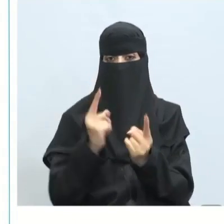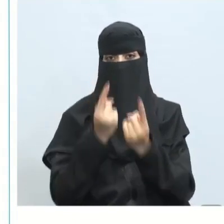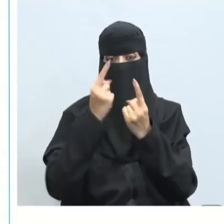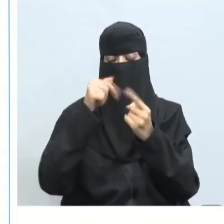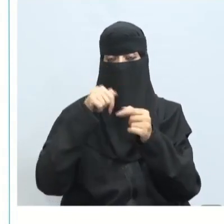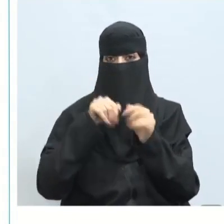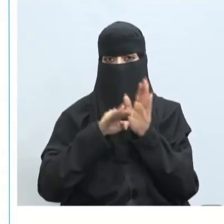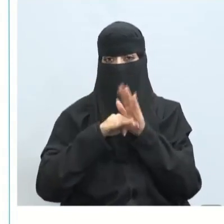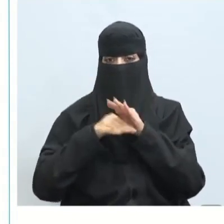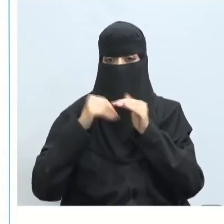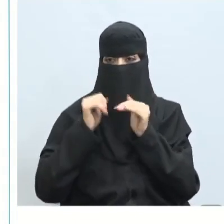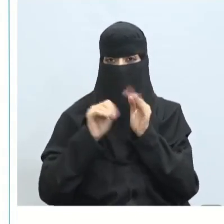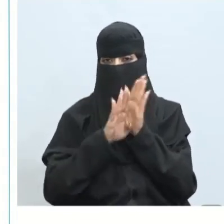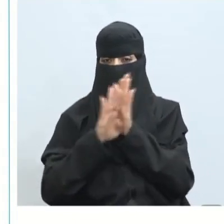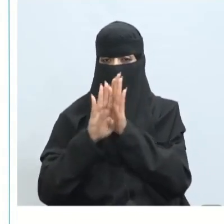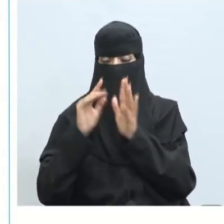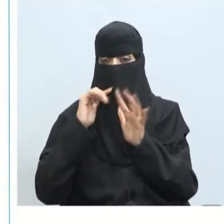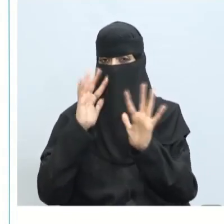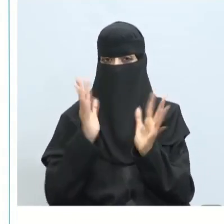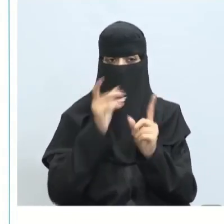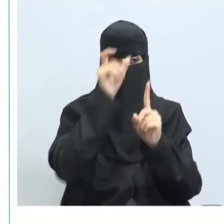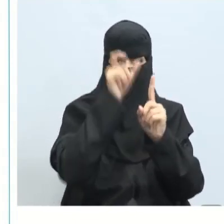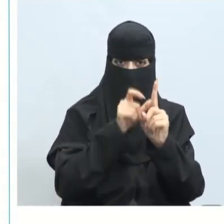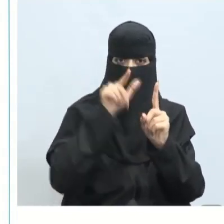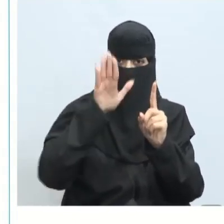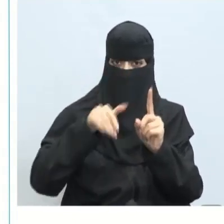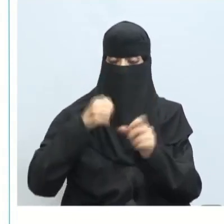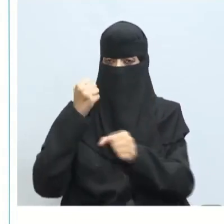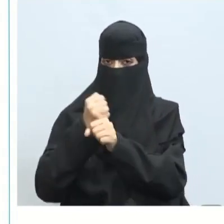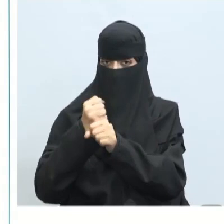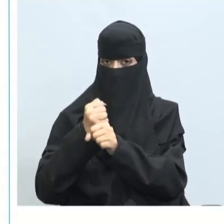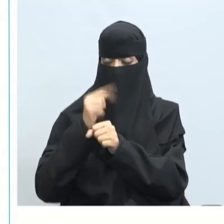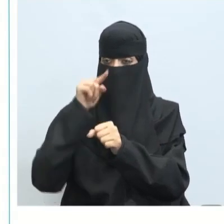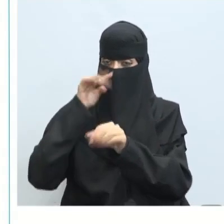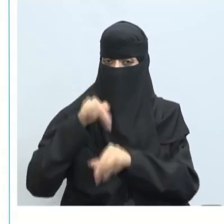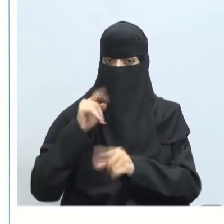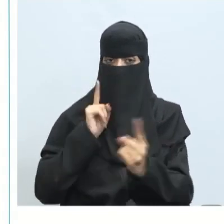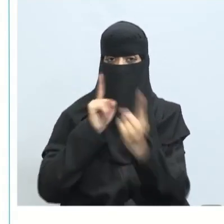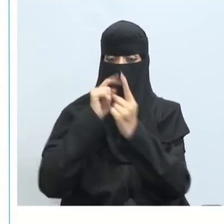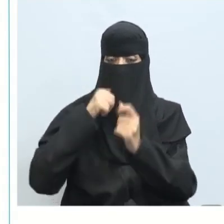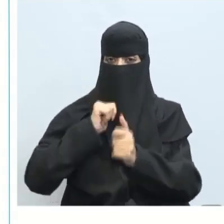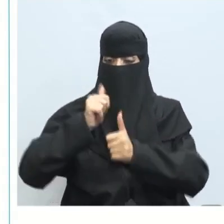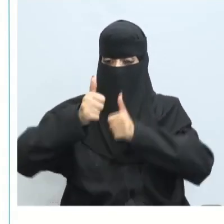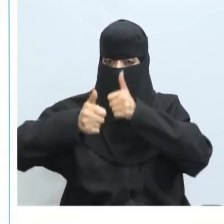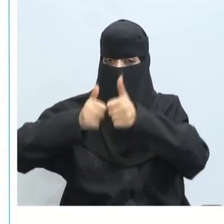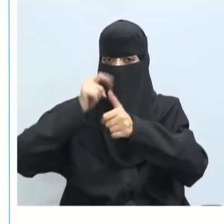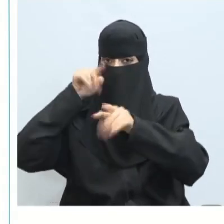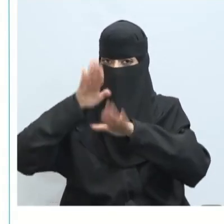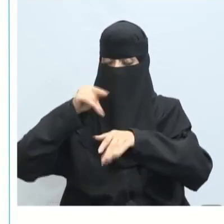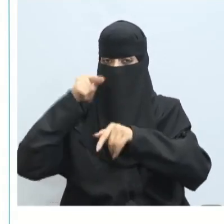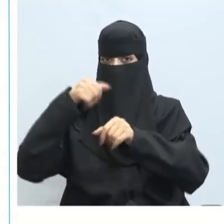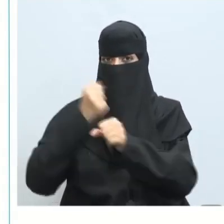للمقاومة عادة كل شخص كلما يعمل عمل هناك تحدي على إنجاز هذا العمل هذا يعتبر مستوى عادي